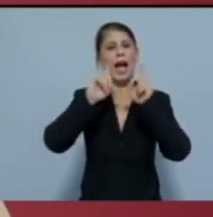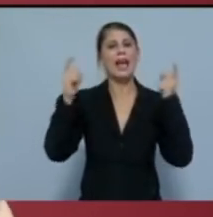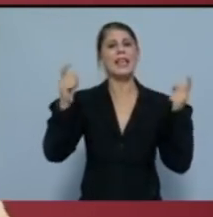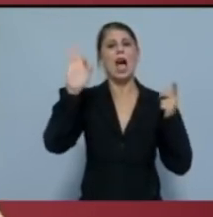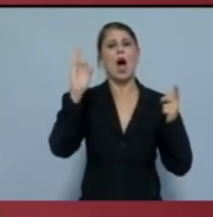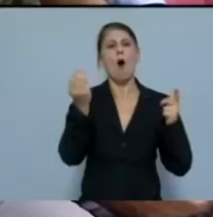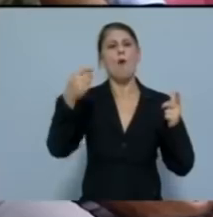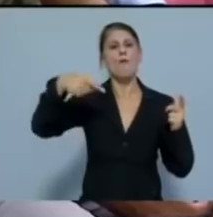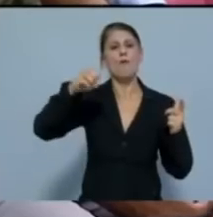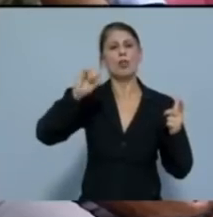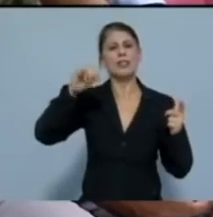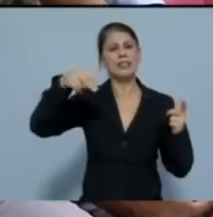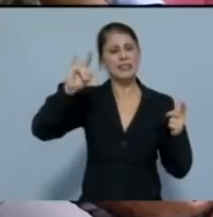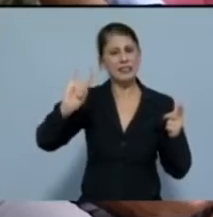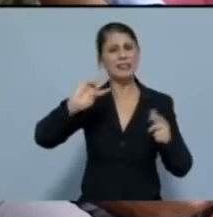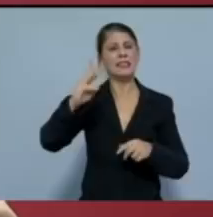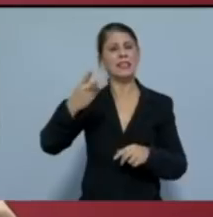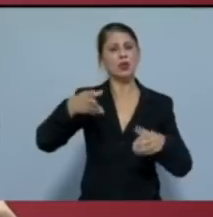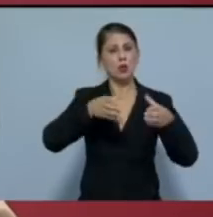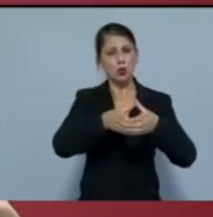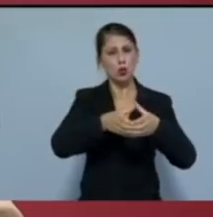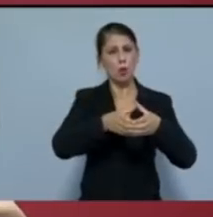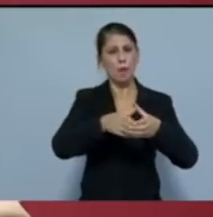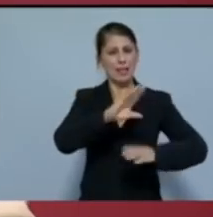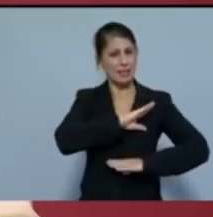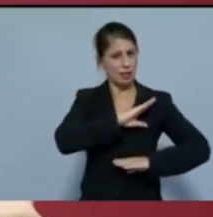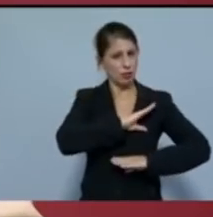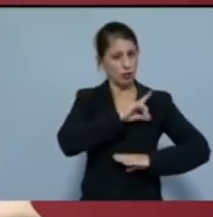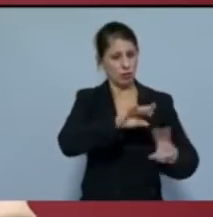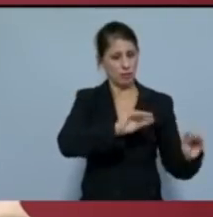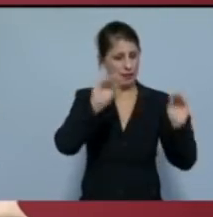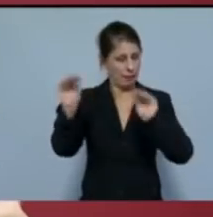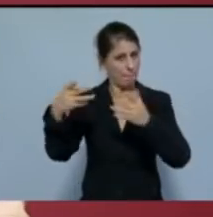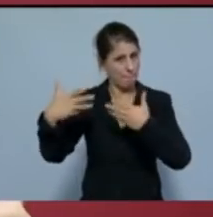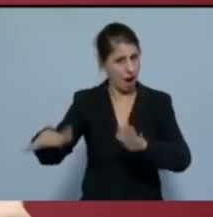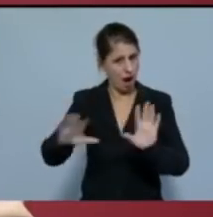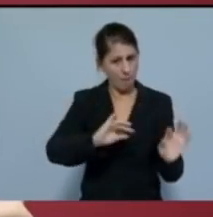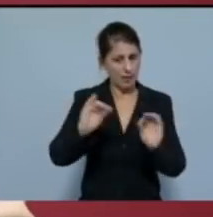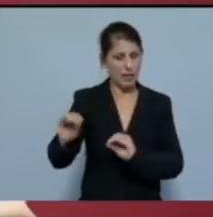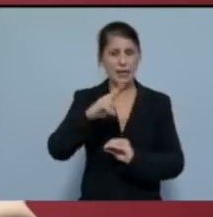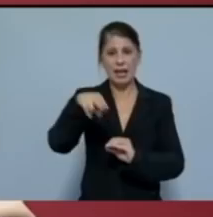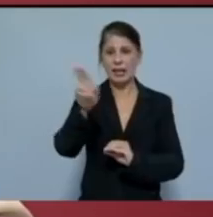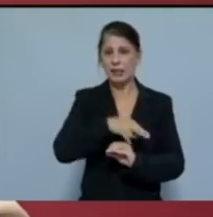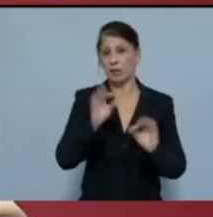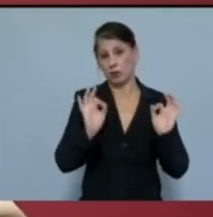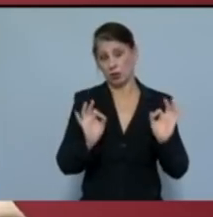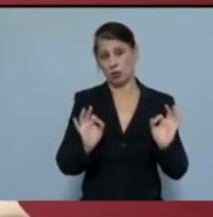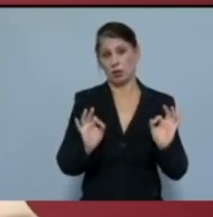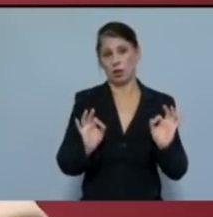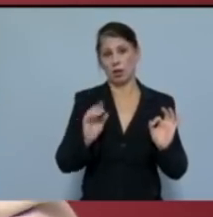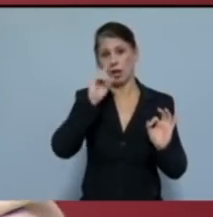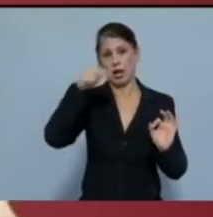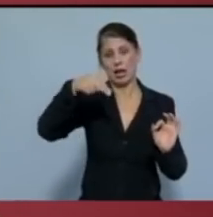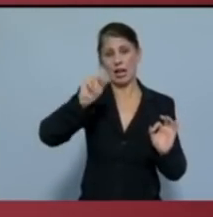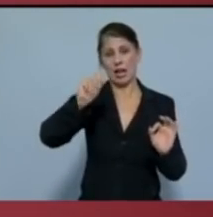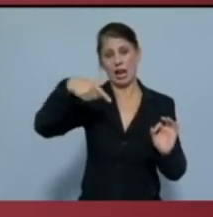του χώρου του Τρίτου Σώματος Στρατού με τη μεταγκατάστασή του και κατάργηση φυσικά του Νατοϊκού